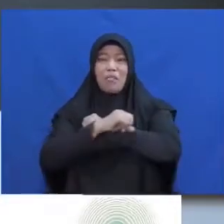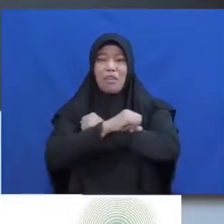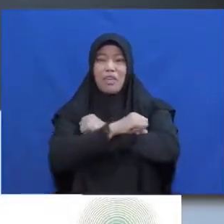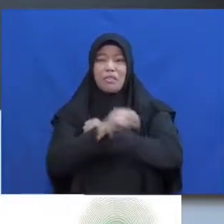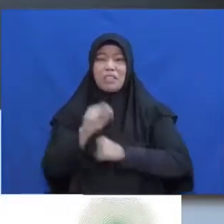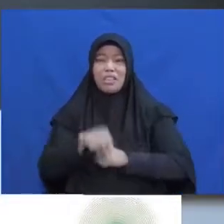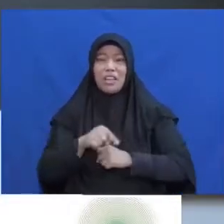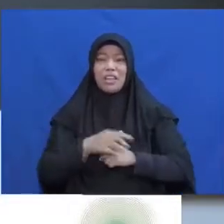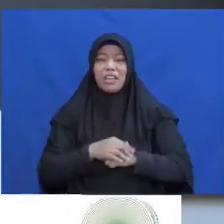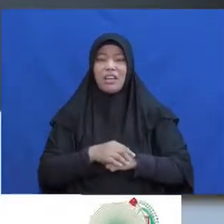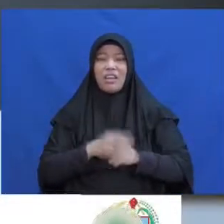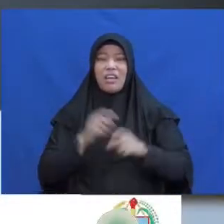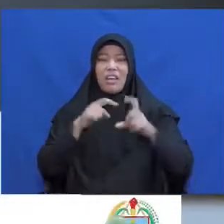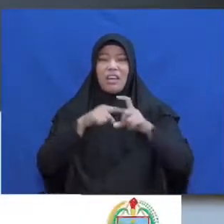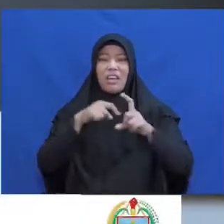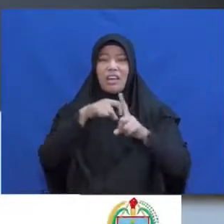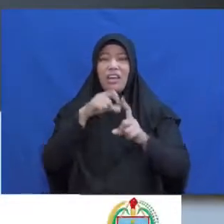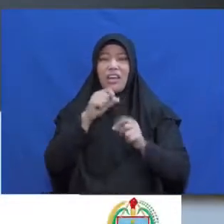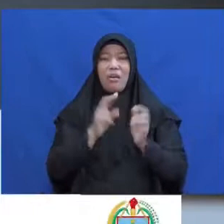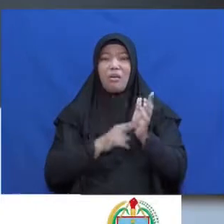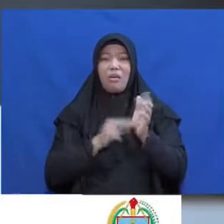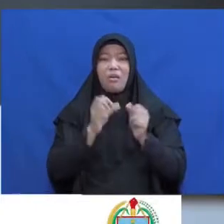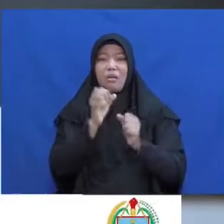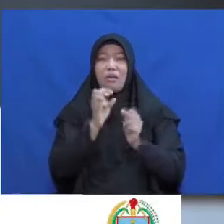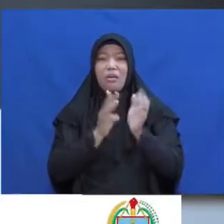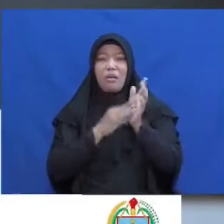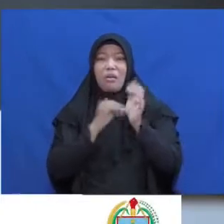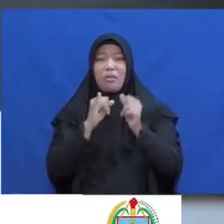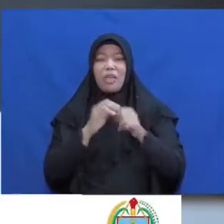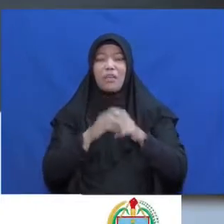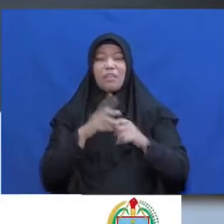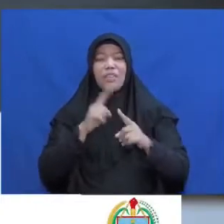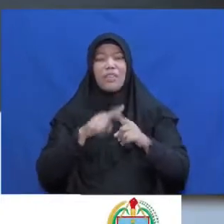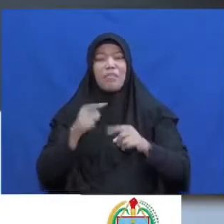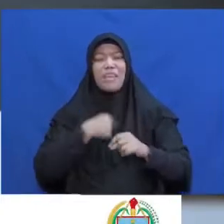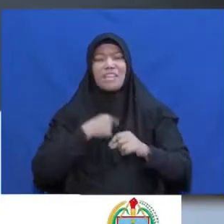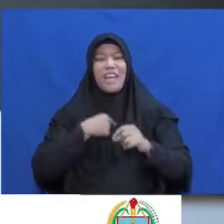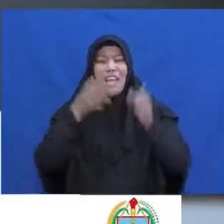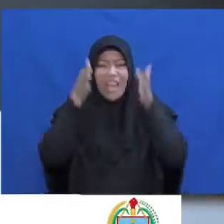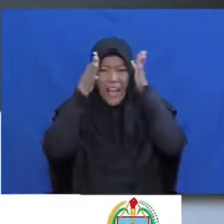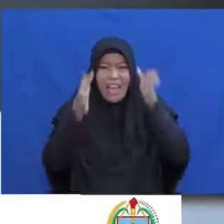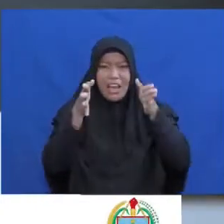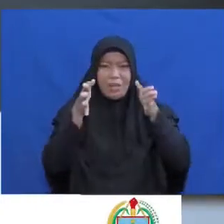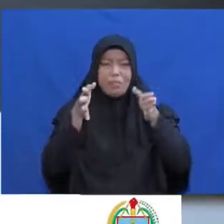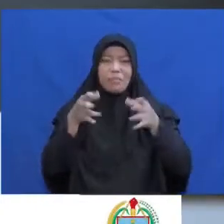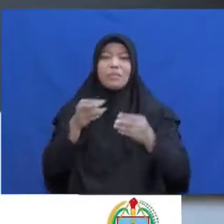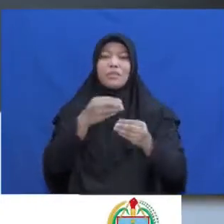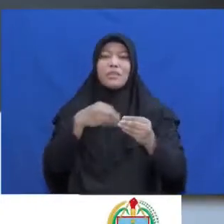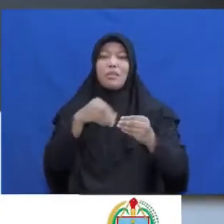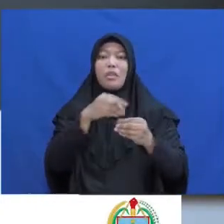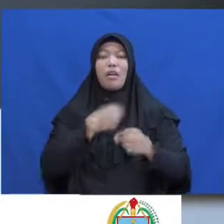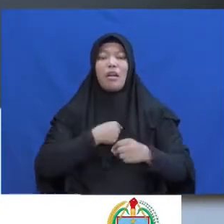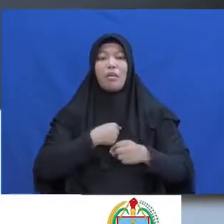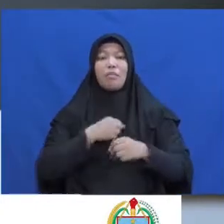ini Adalah ekonomi Tapi saya haraf Saudara-saudaraku